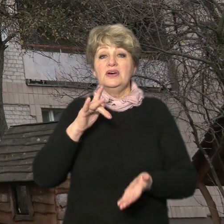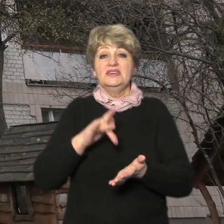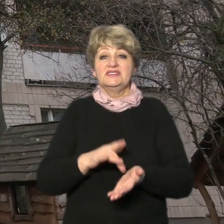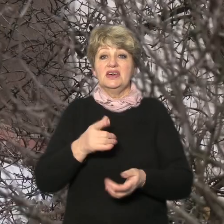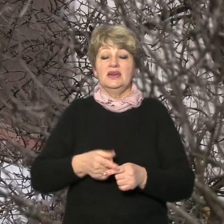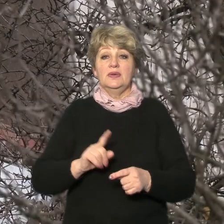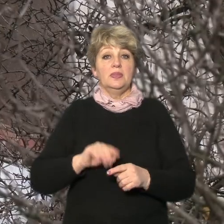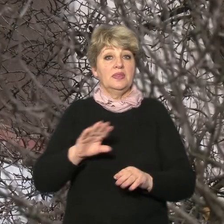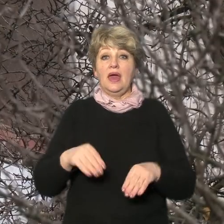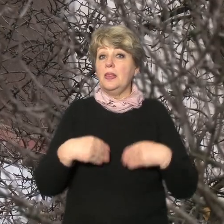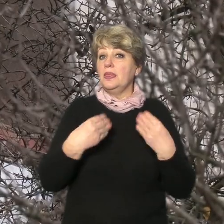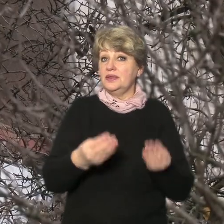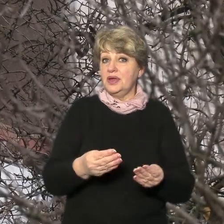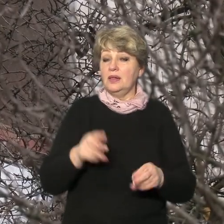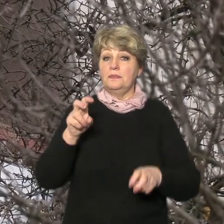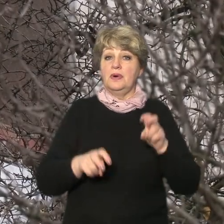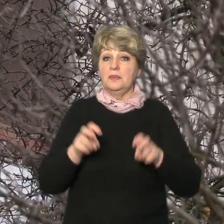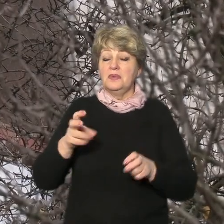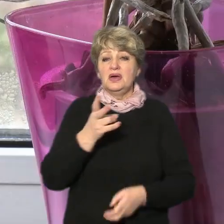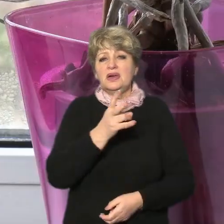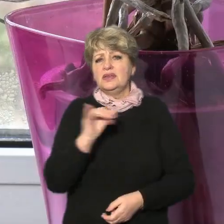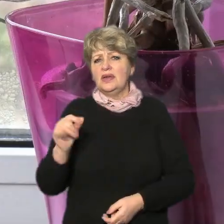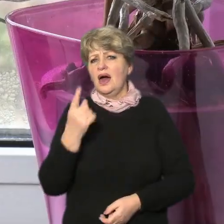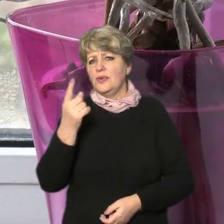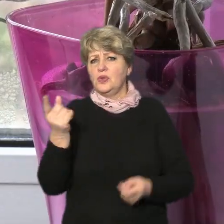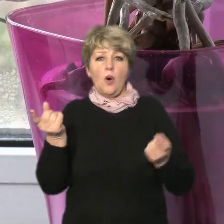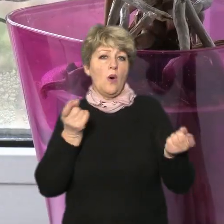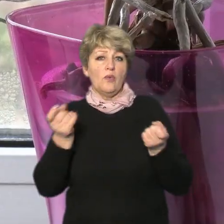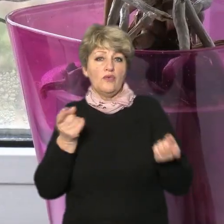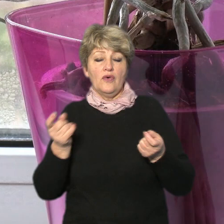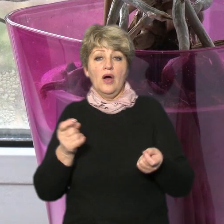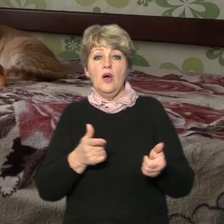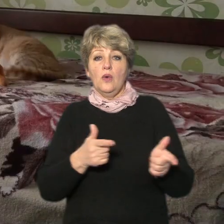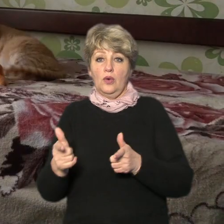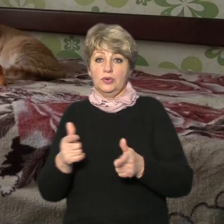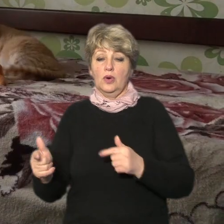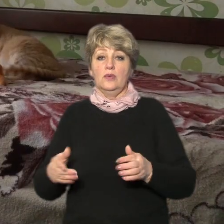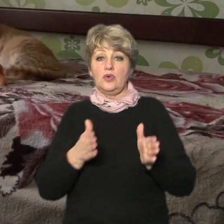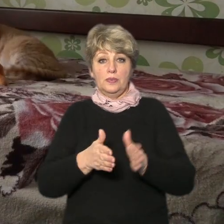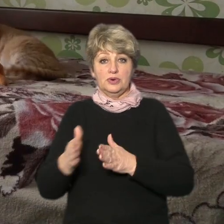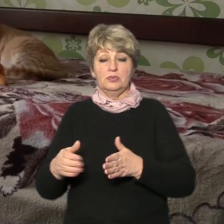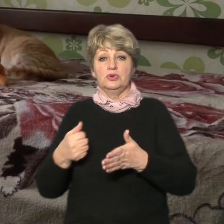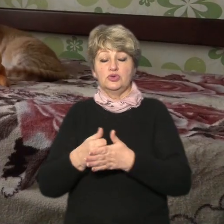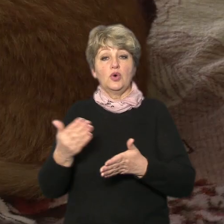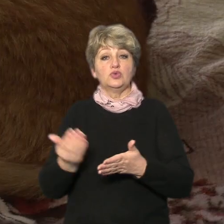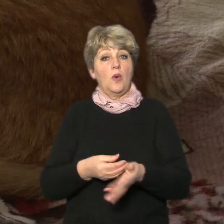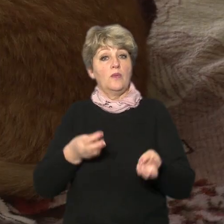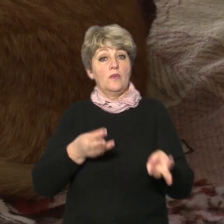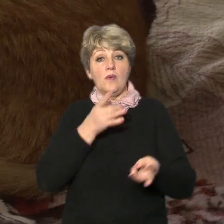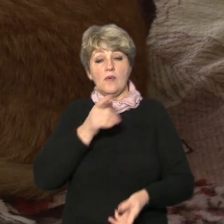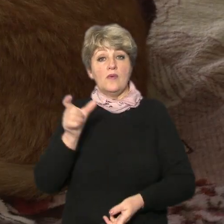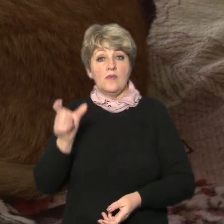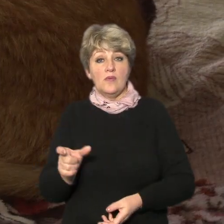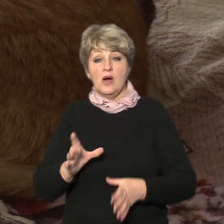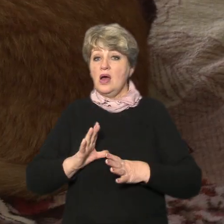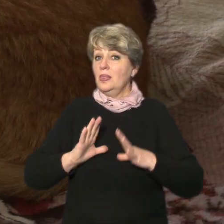профосвіти не надав підприємству жодної інформації щодо готовності будинку до опалювального сезону не було з боку юридичної особи і звернення